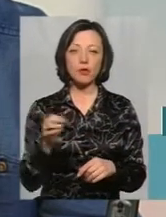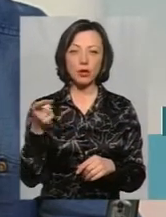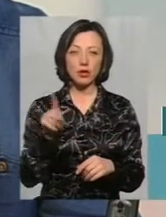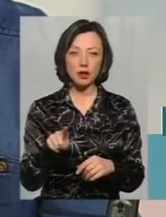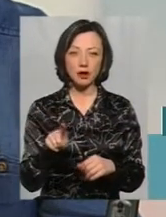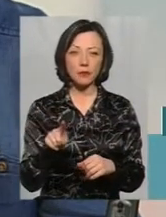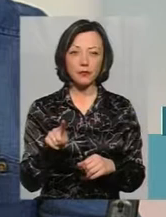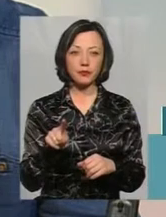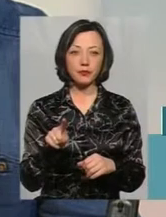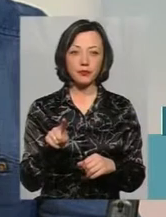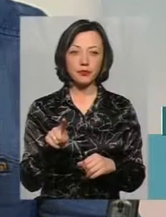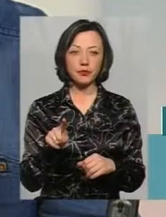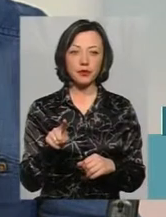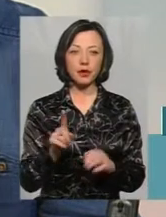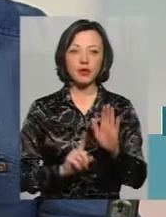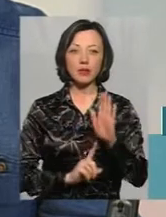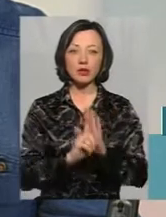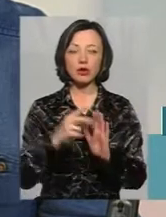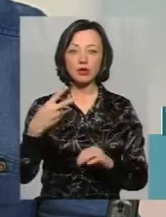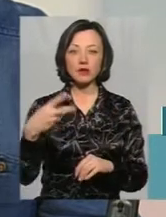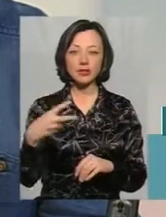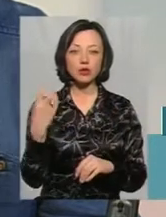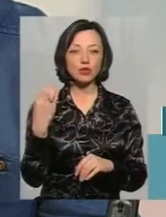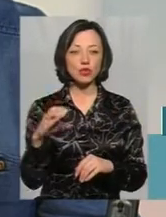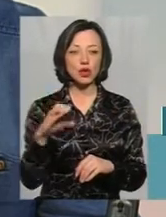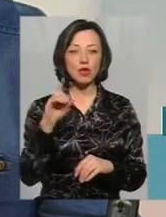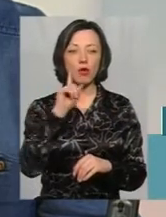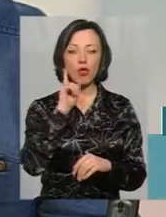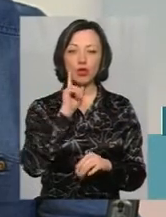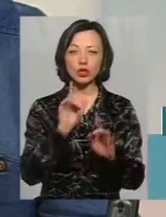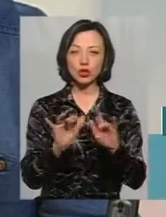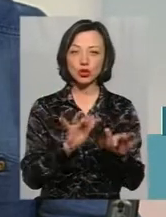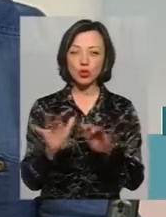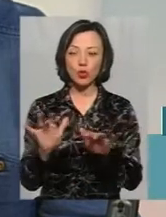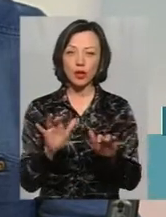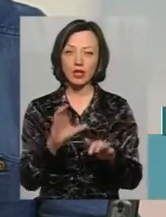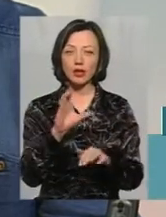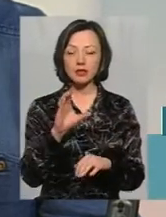на початку 20-го століття молодіжні рухи, зічі стрільці,